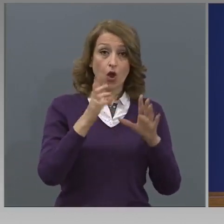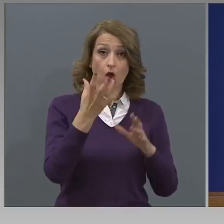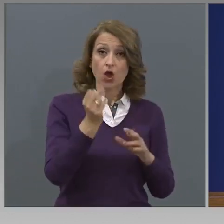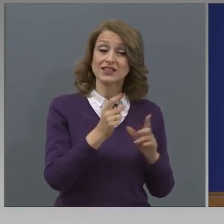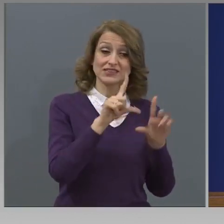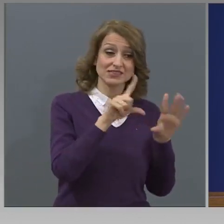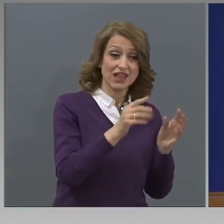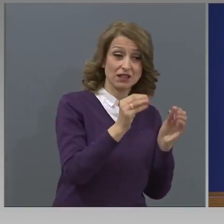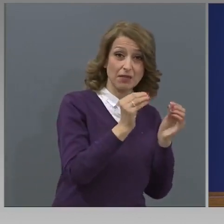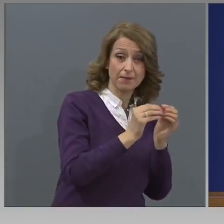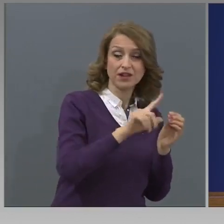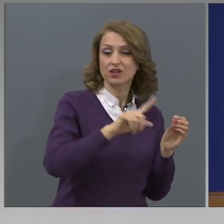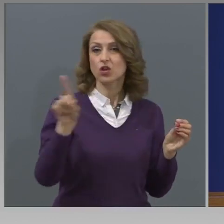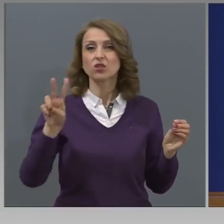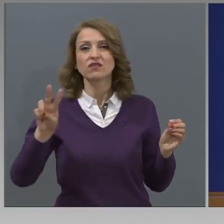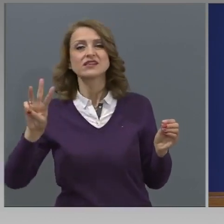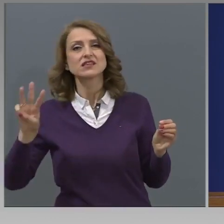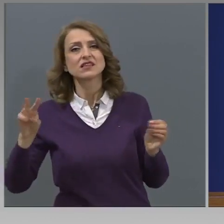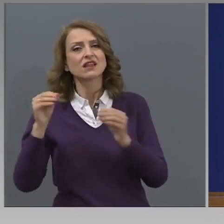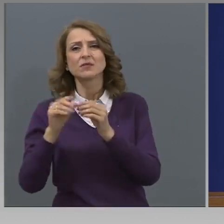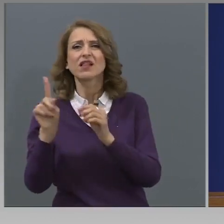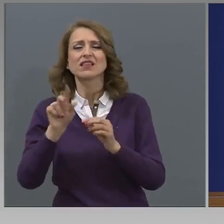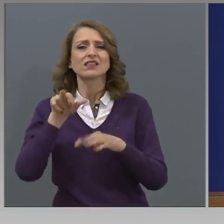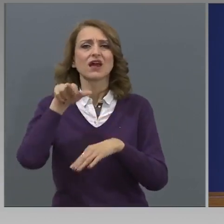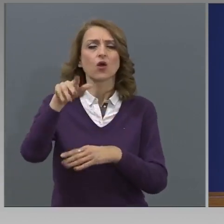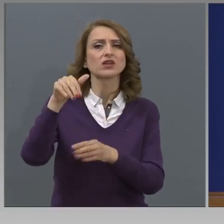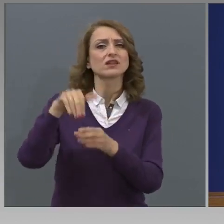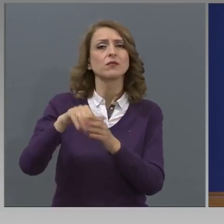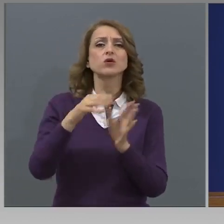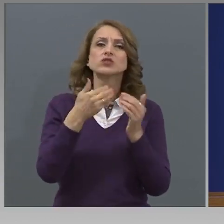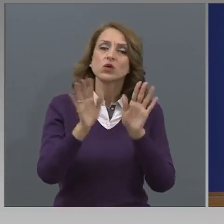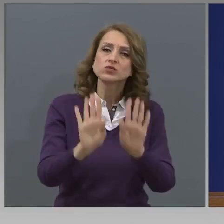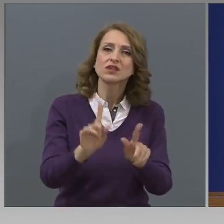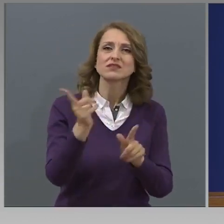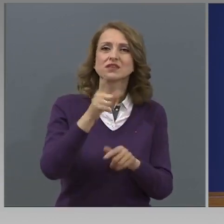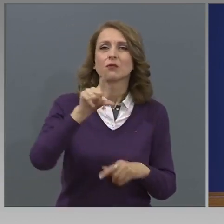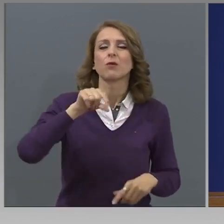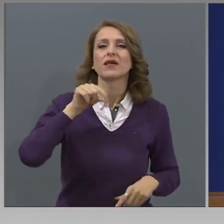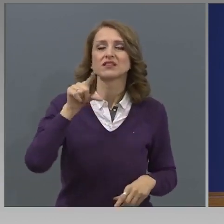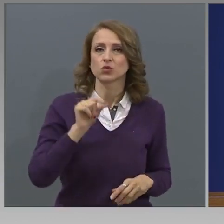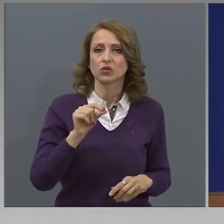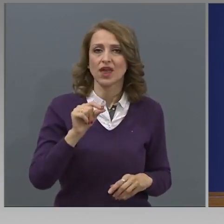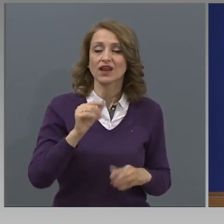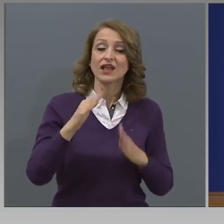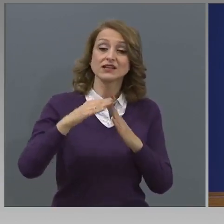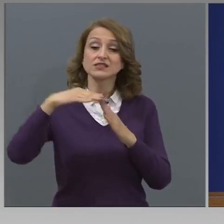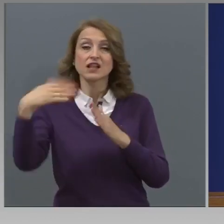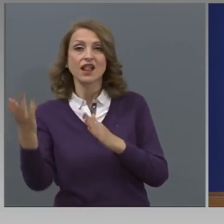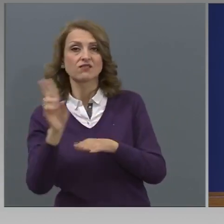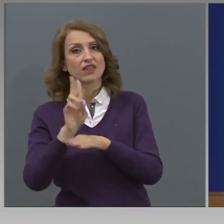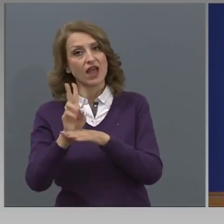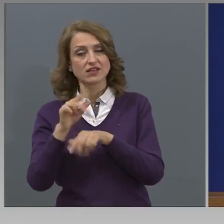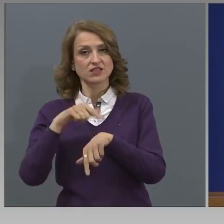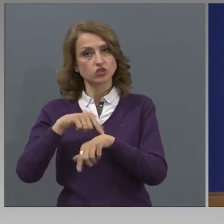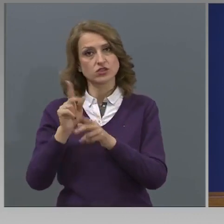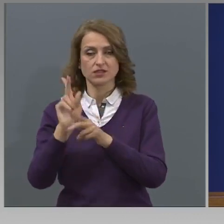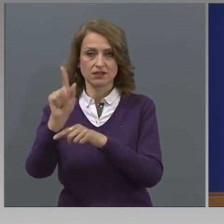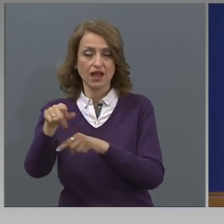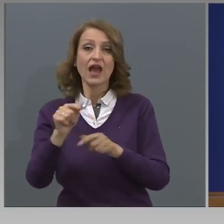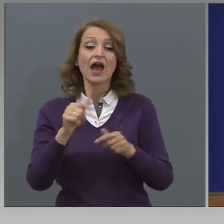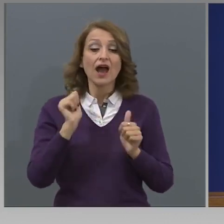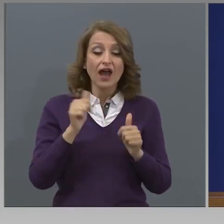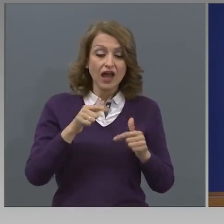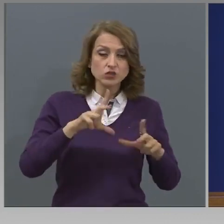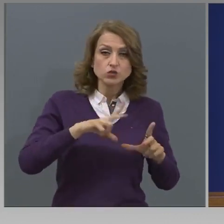април до 23 април да използват почтенските станции след 12 часа, а до 12 часа да оставят чисти коридори за